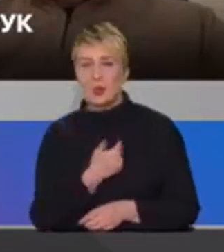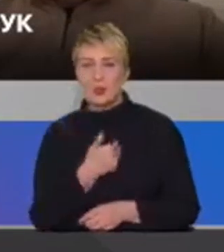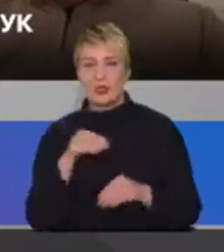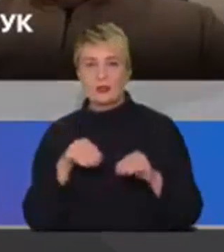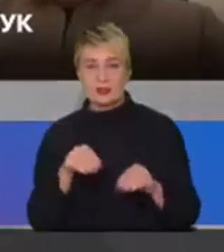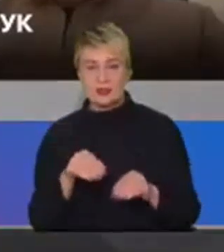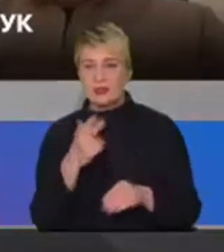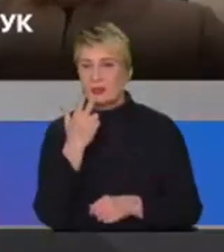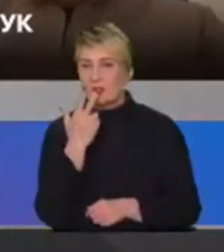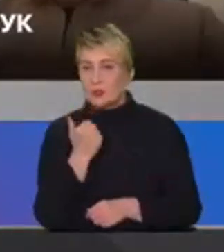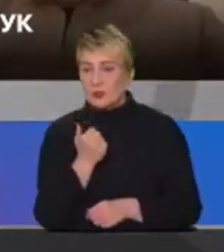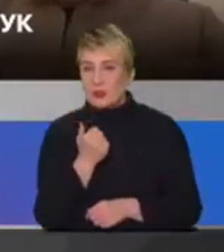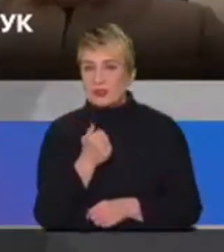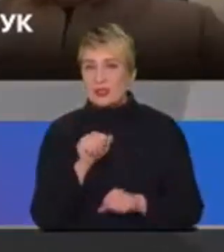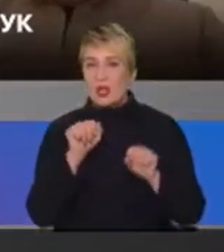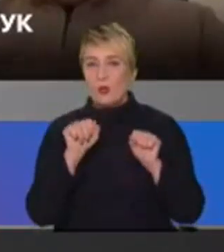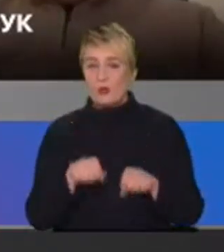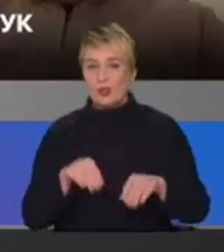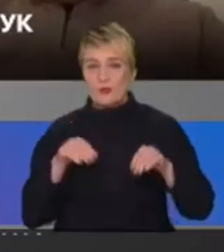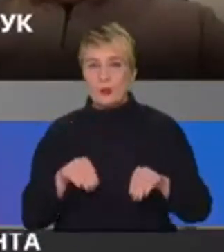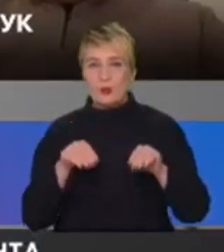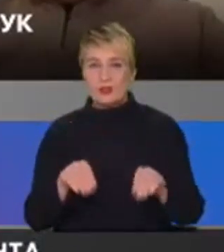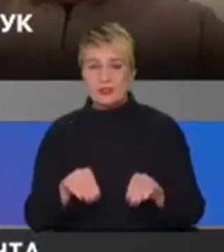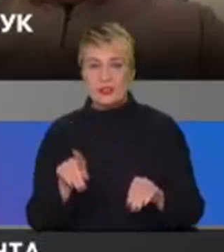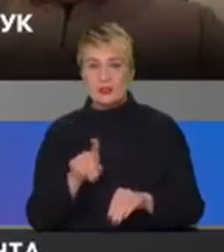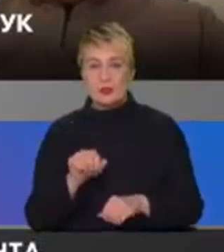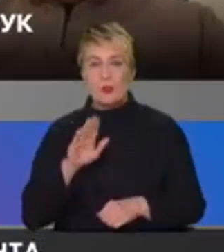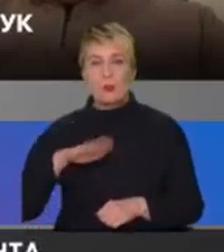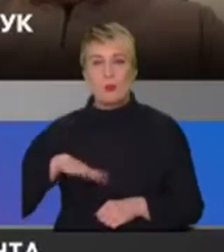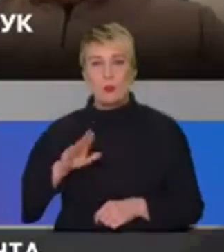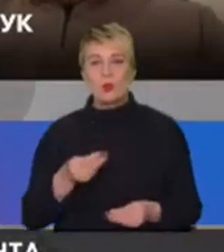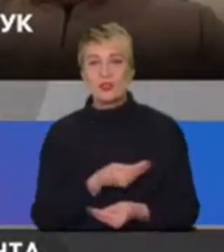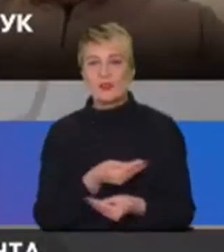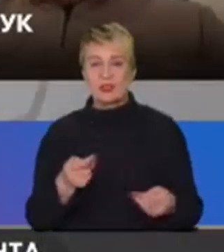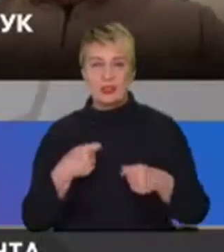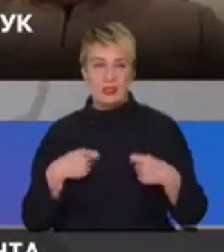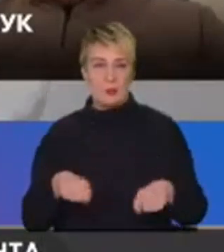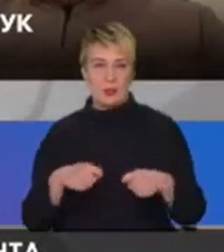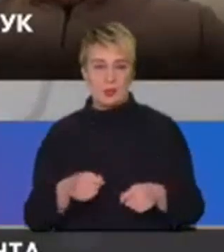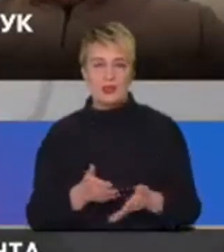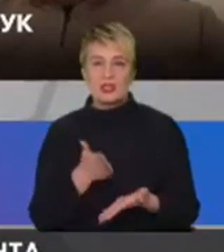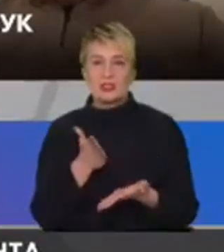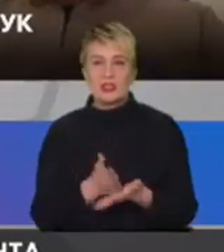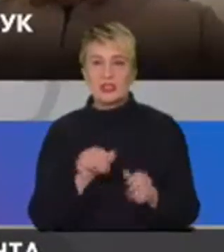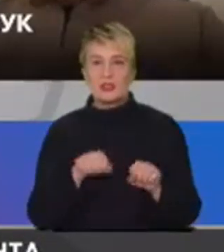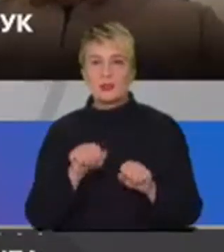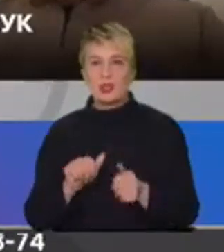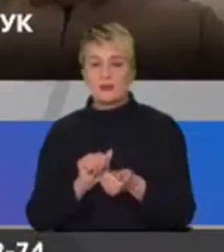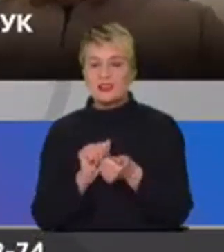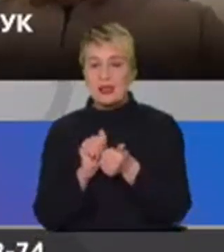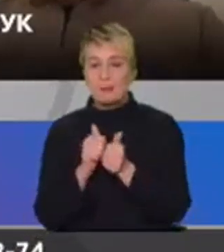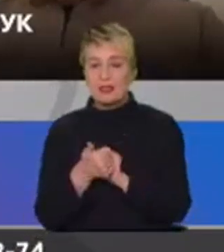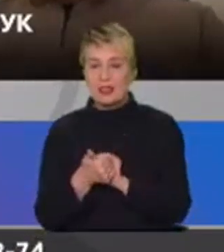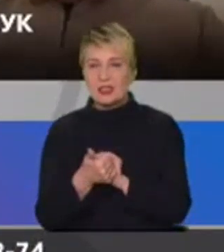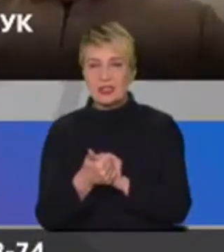пристосуватися і, можливо, посіяти наявно, щоб теж його потім видати на продаж? Чи є якісь можливості замінити чим-небудь?